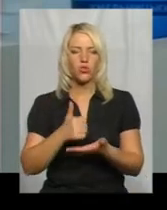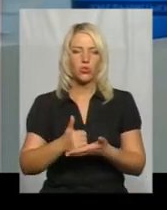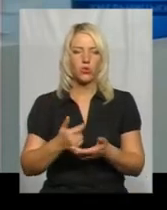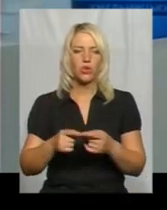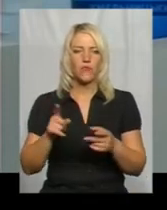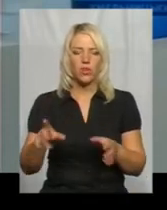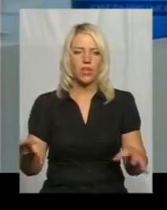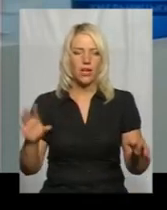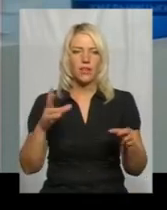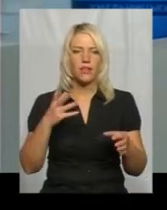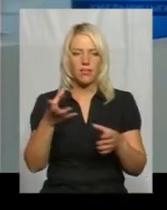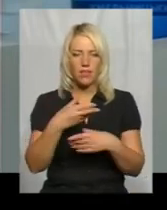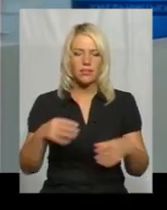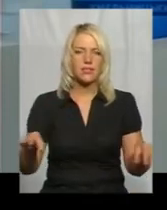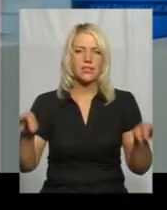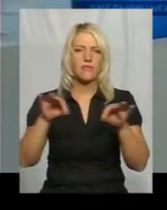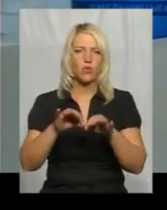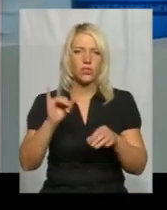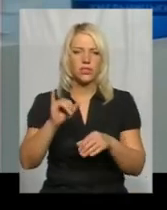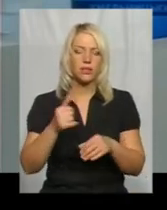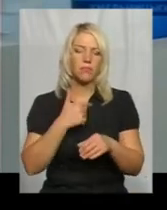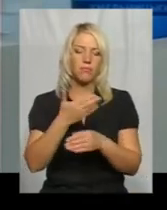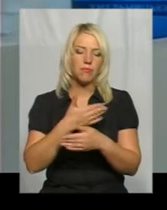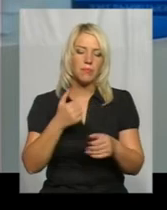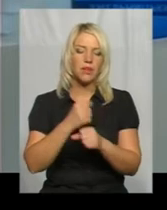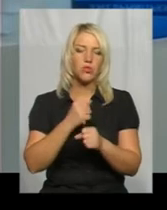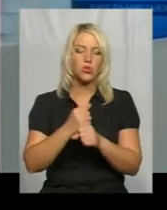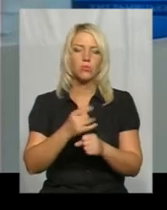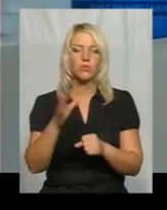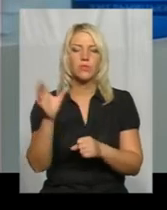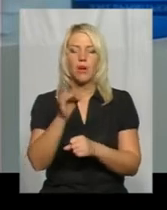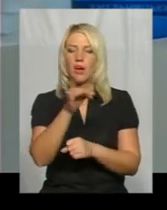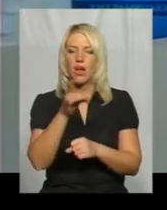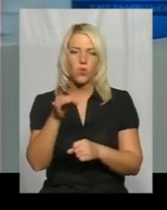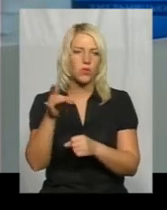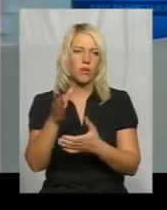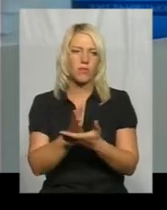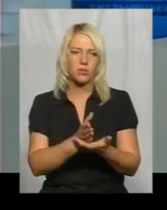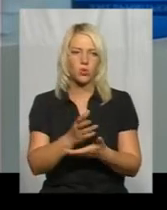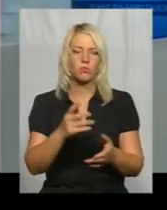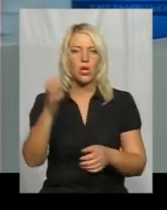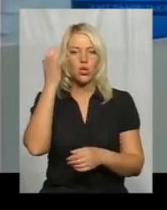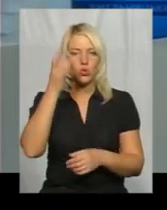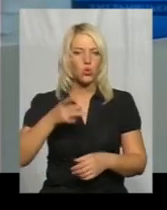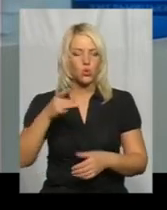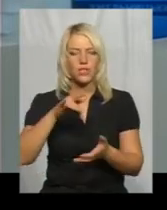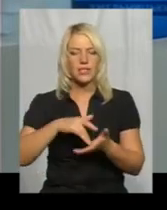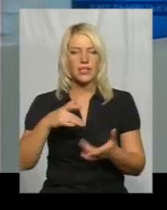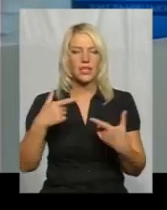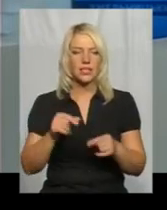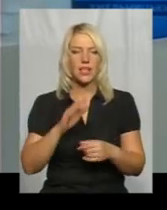зводить і координує з районними. Ми працюємо практично з всіма районними службами, в тому числі і з Чорноострівським центром, де